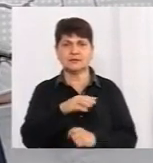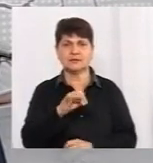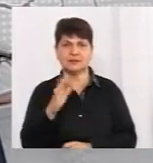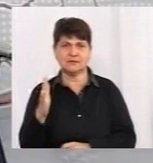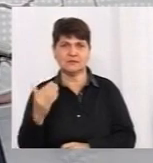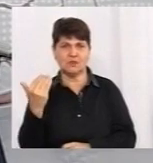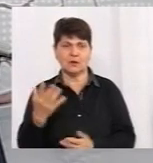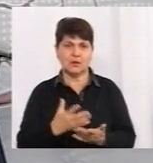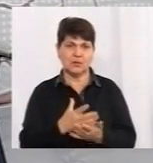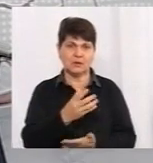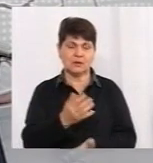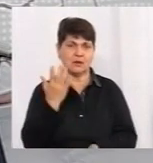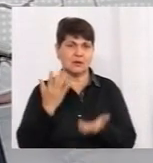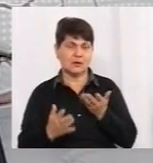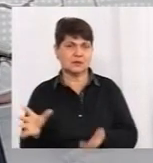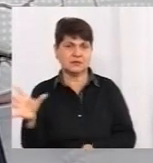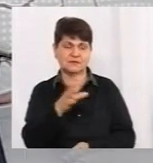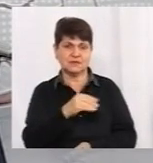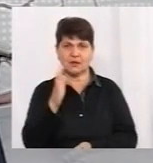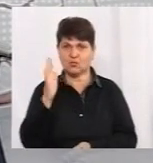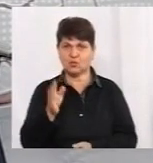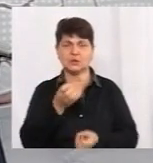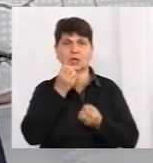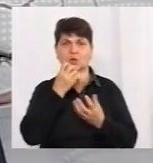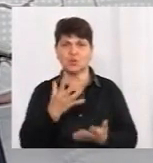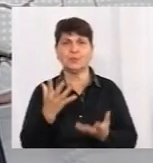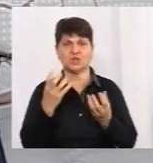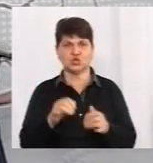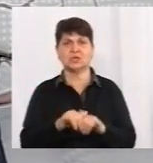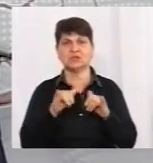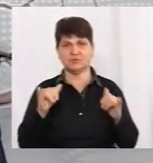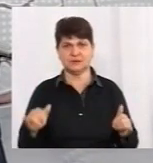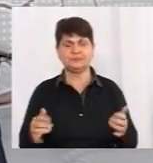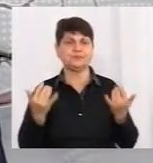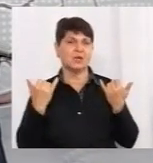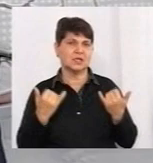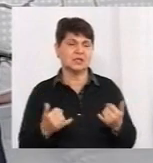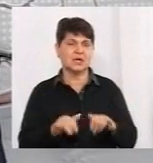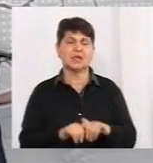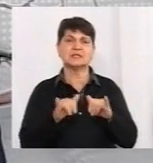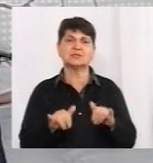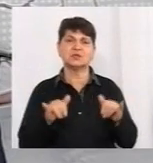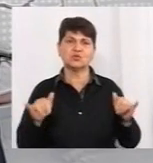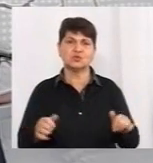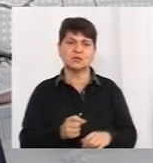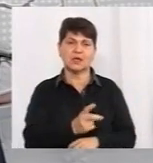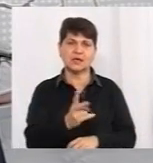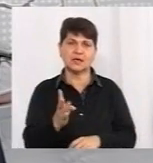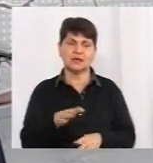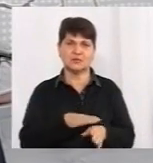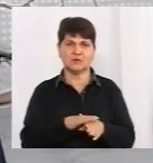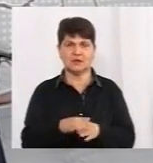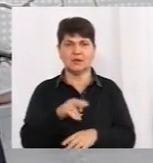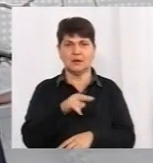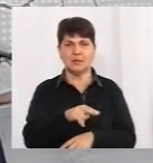Якщо все буде добре, ще збільшиться, тобто зараз збільшується кількість проведення ПЛР